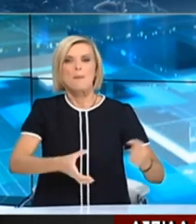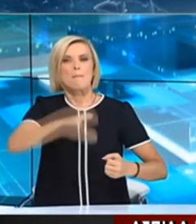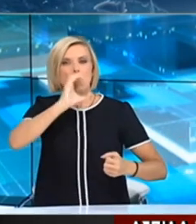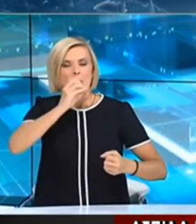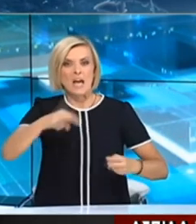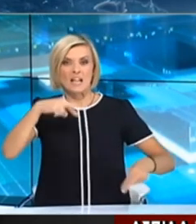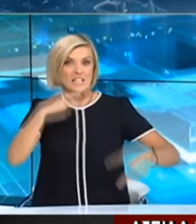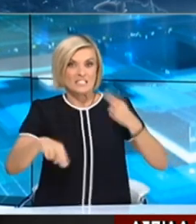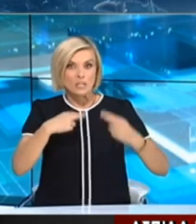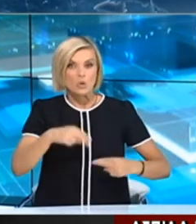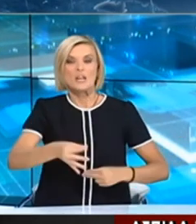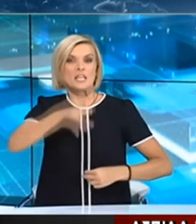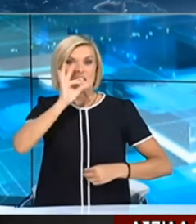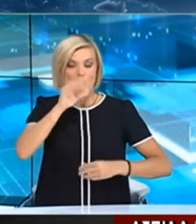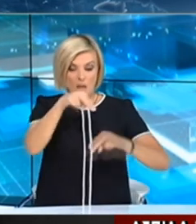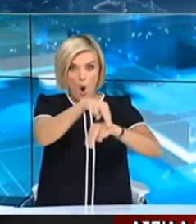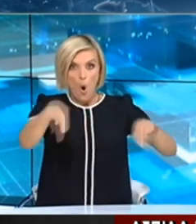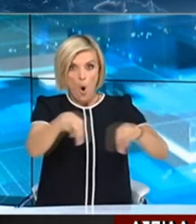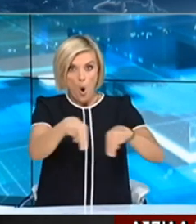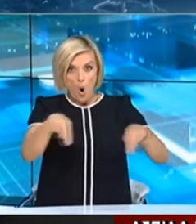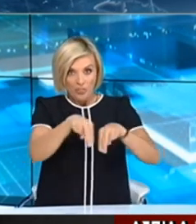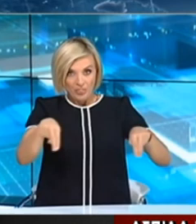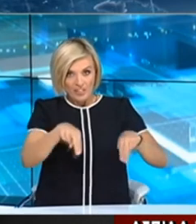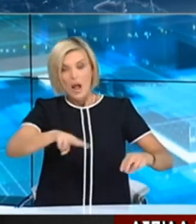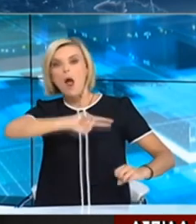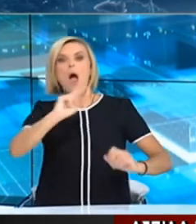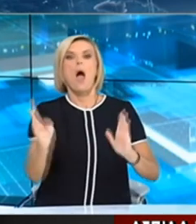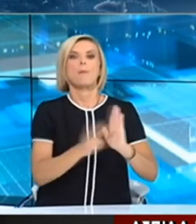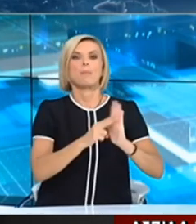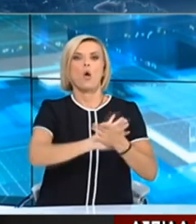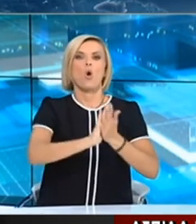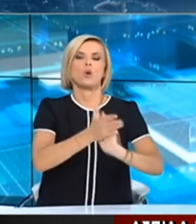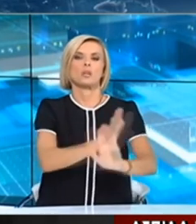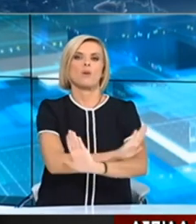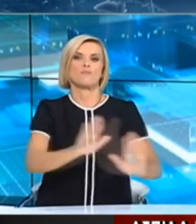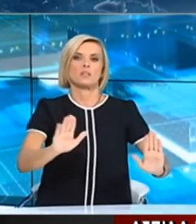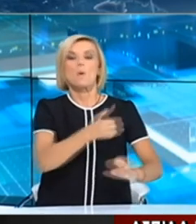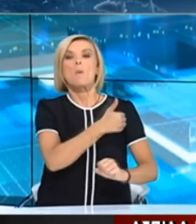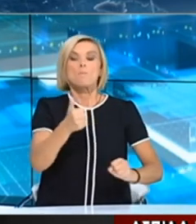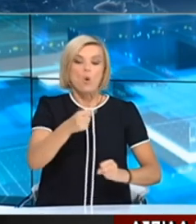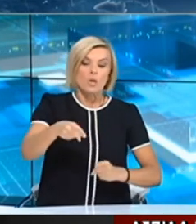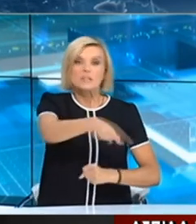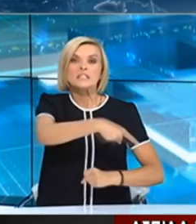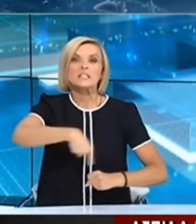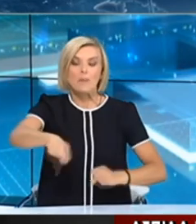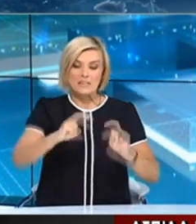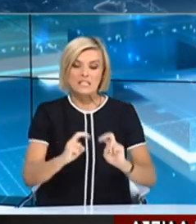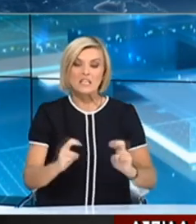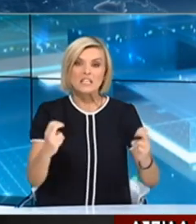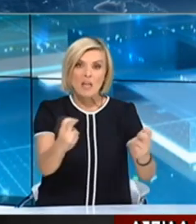εστιατόρια, καφεμπαρ. με δυνατότητα μετατροπής χρήσης σε καταστήματα με τραπεζοκαθίσματα.